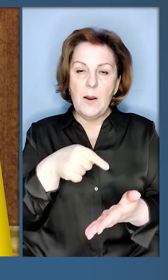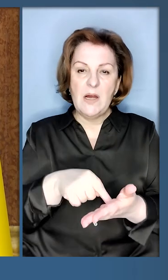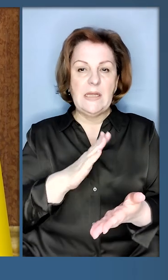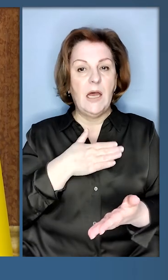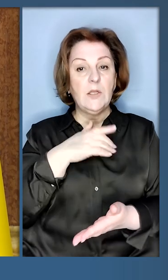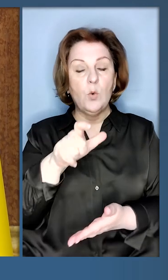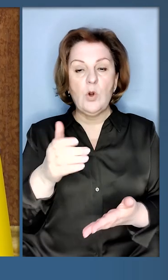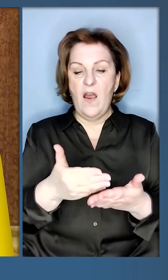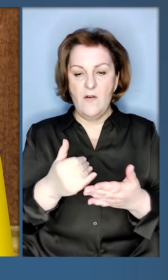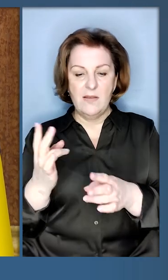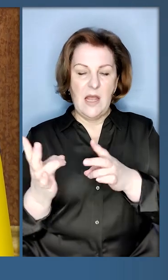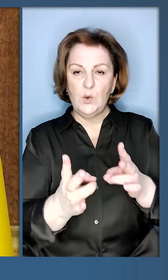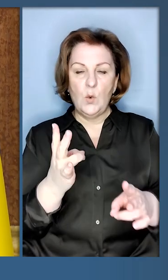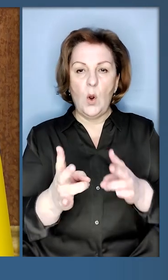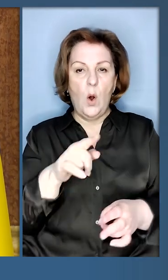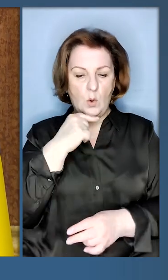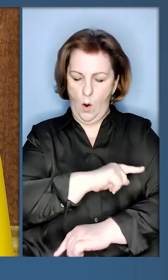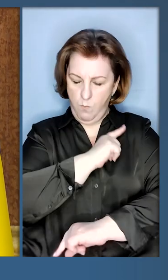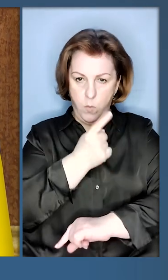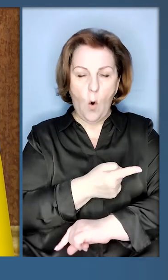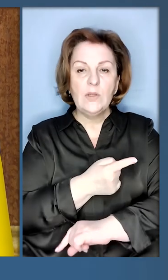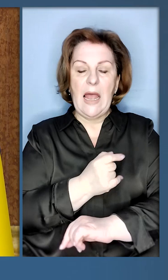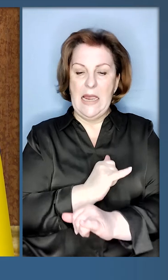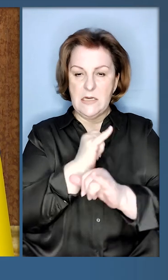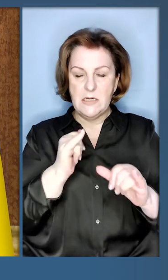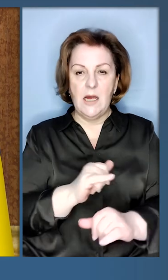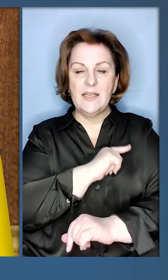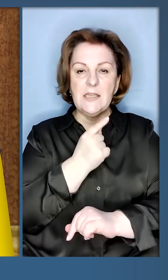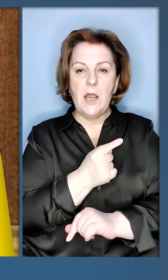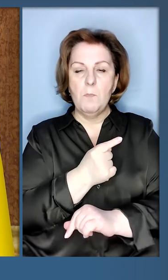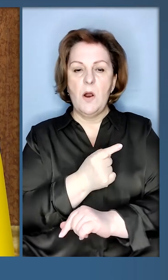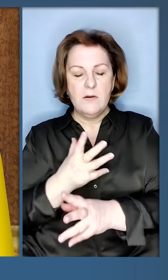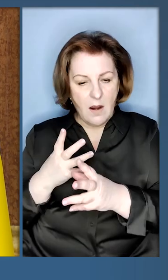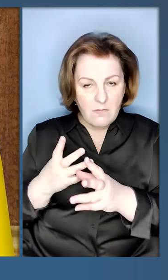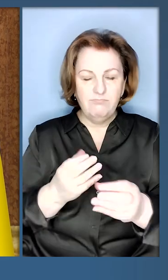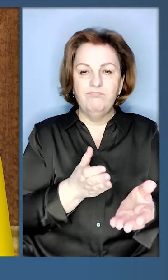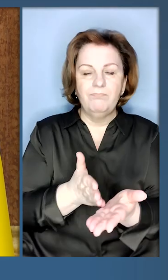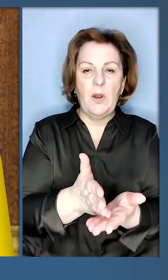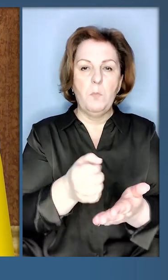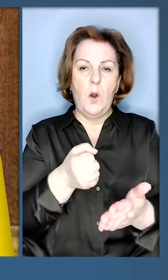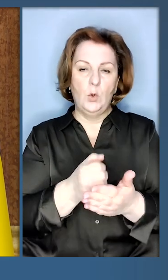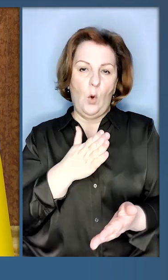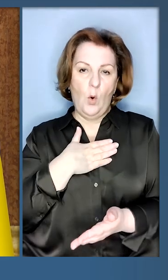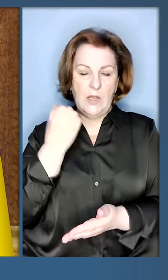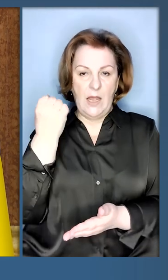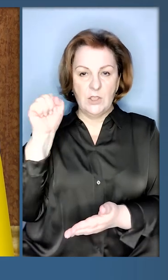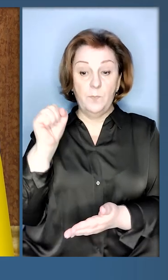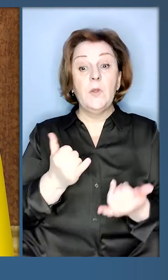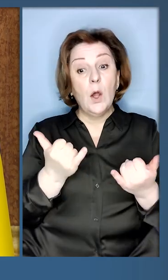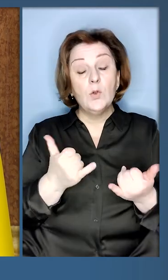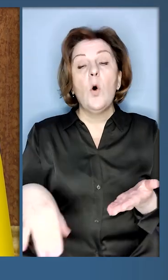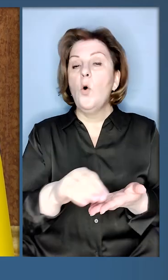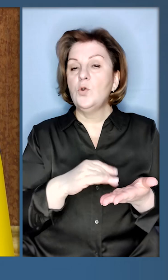людей від терору Росії. І потужно зміцнимо імпульс до нашої перемоги. І сьогодні ми ще раз